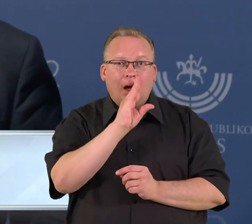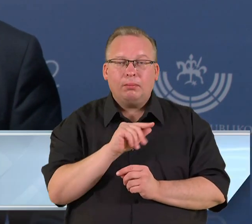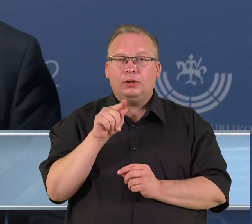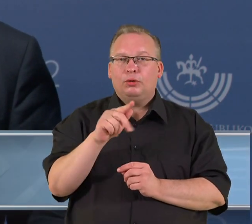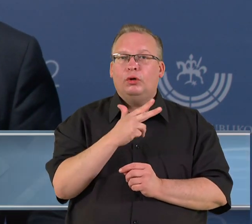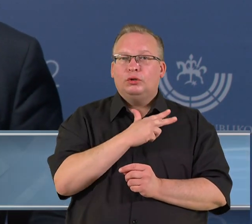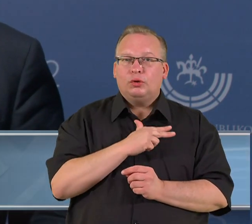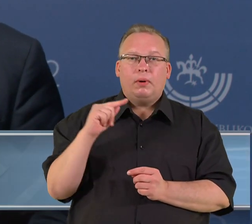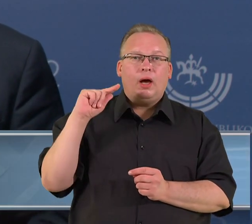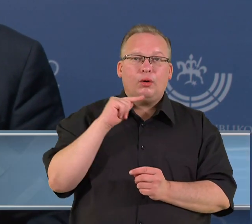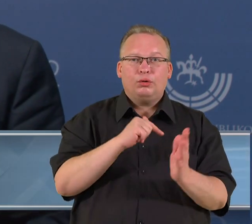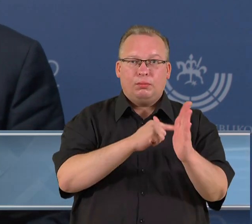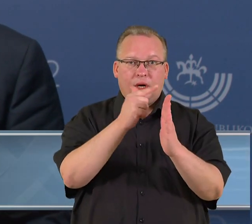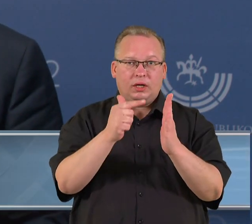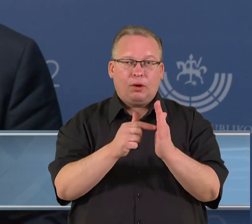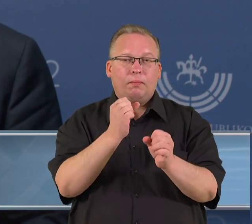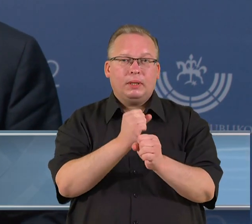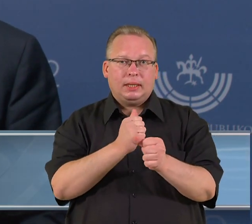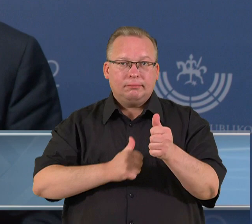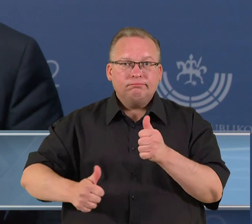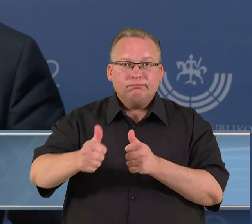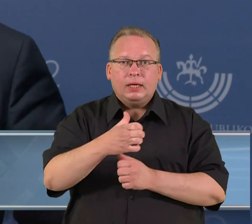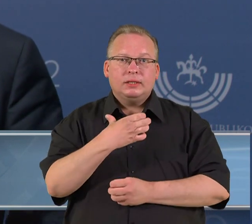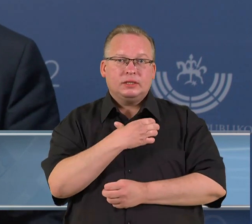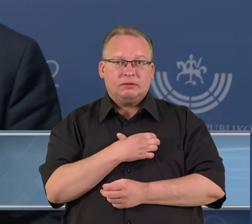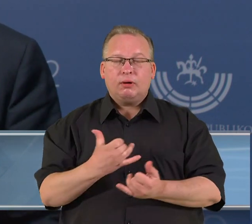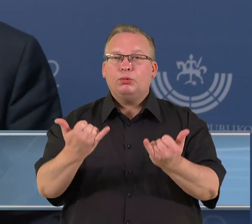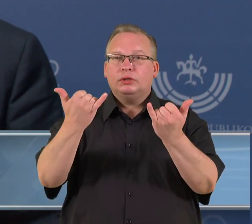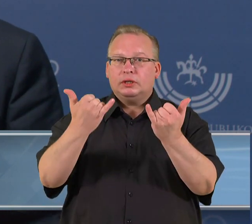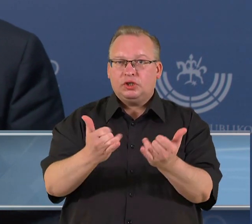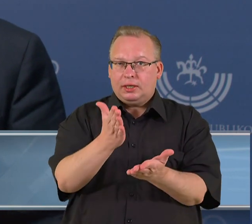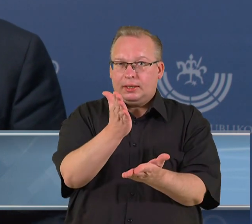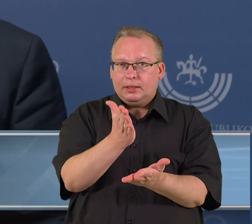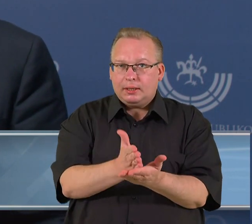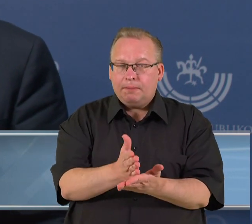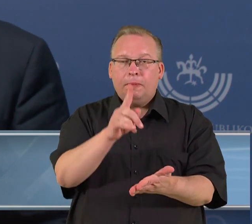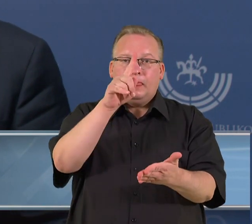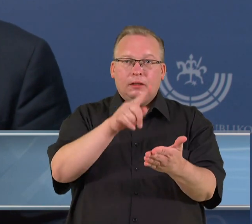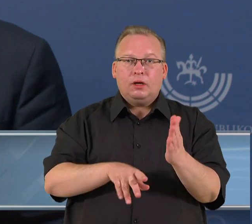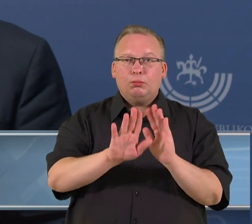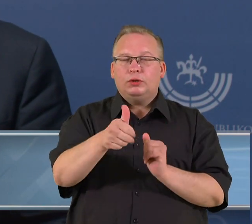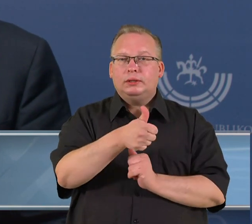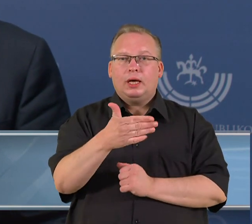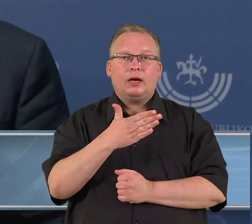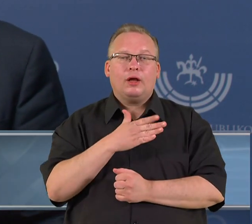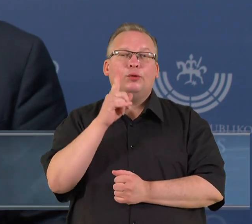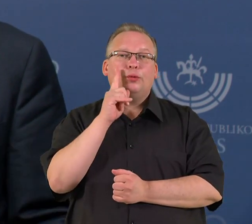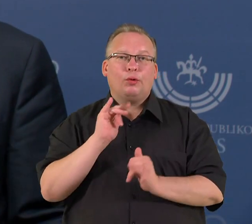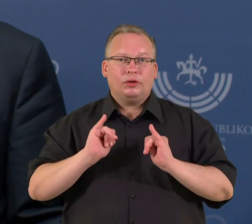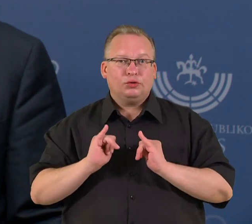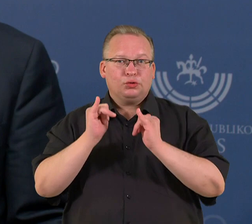socialinius ekonominius klausimus padaryti prioritetiniais, ką ir šiandien turėsime, ir tikimės, kad bus gera noriškumas ir bus